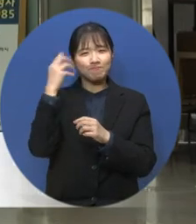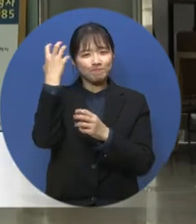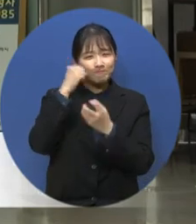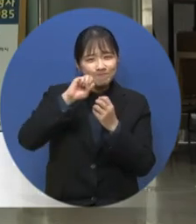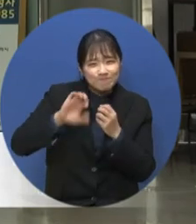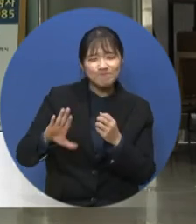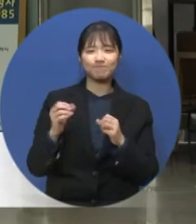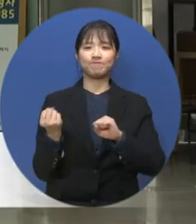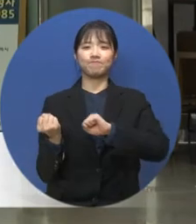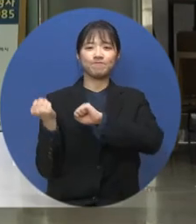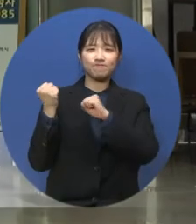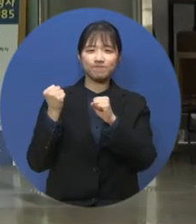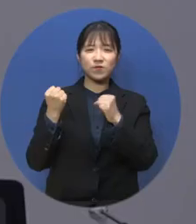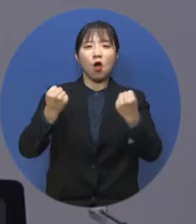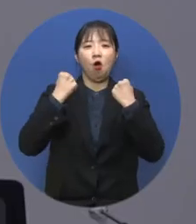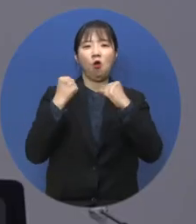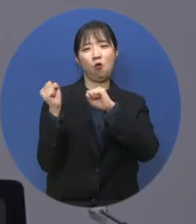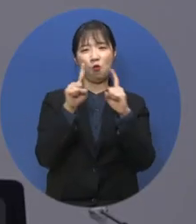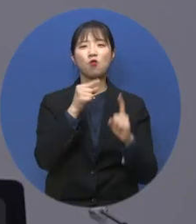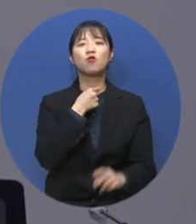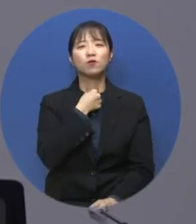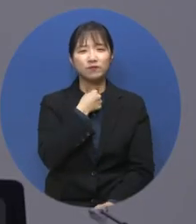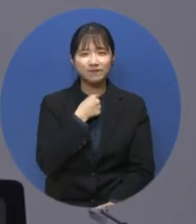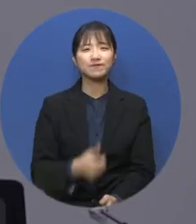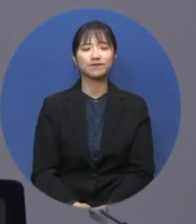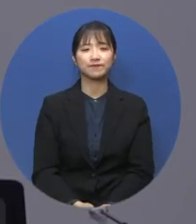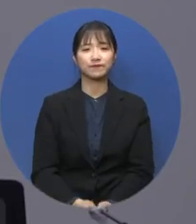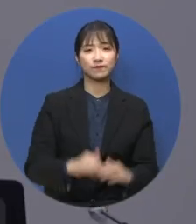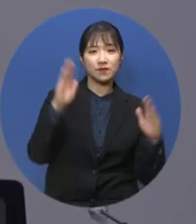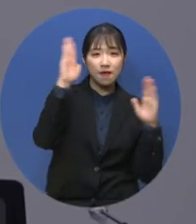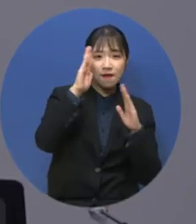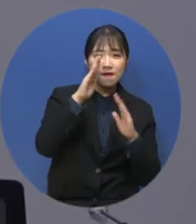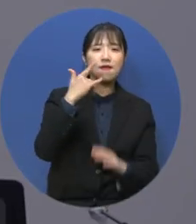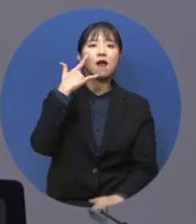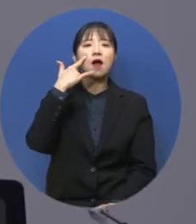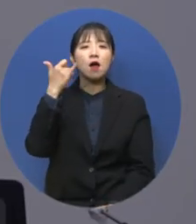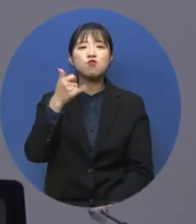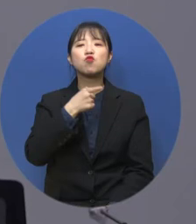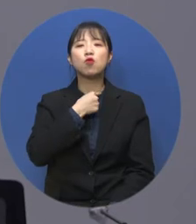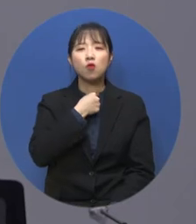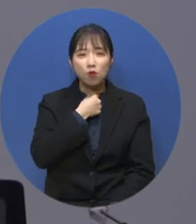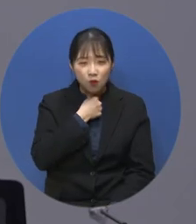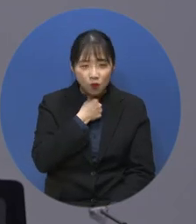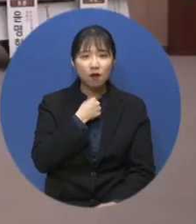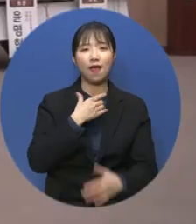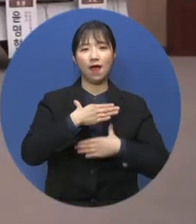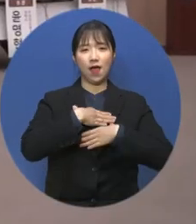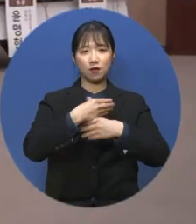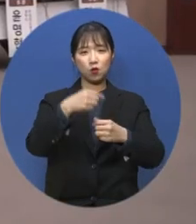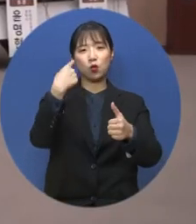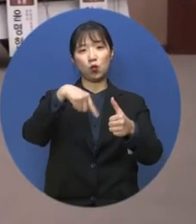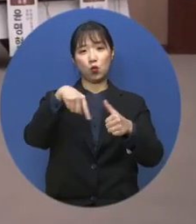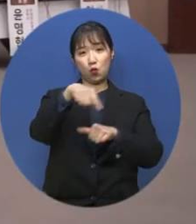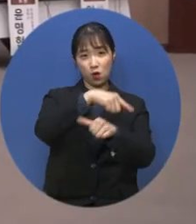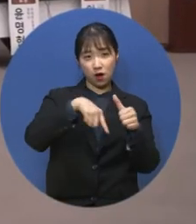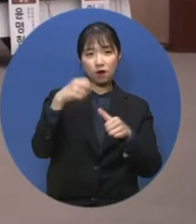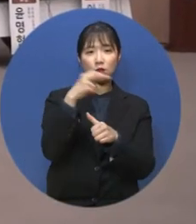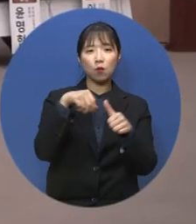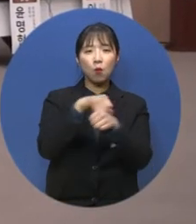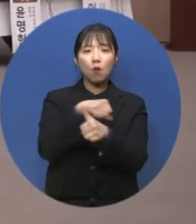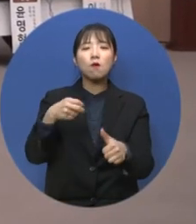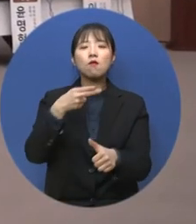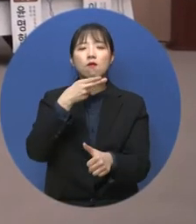성장하시길 기원합니다. 학생, 학부모들이 원하는 안전한 교육환경과 폭력 없는